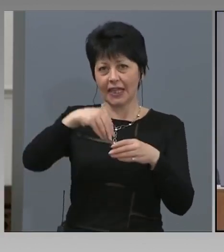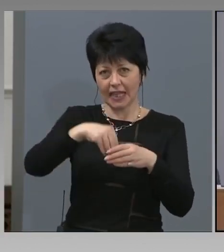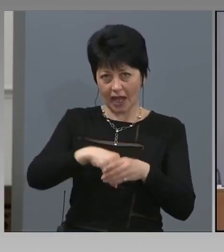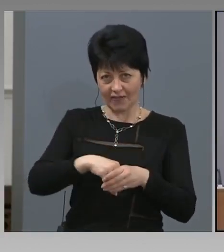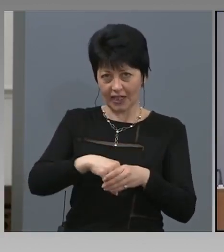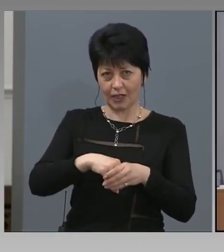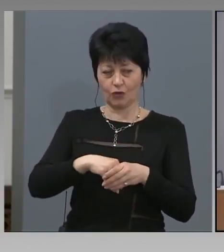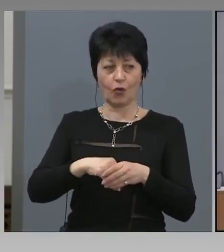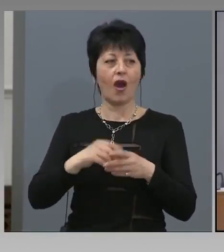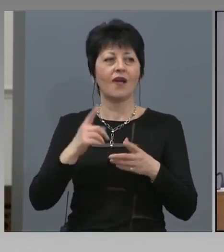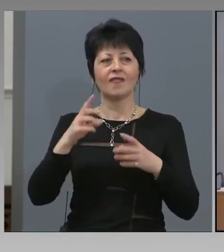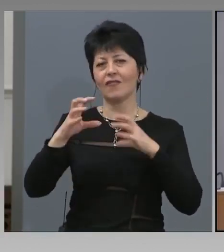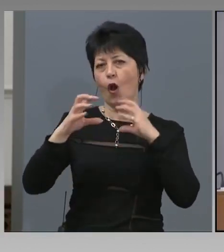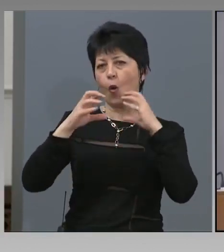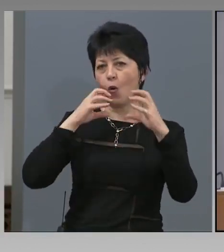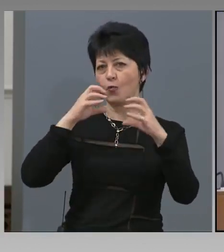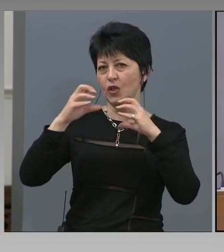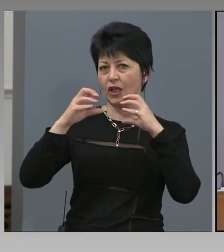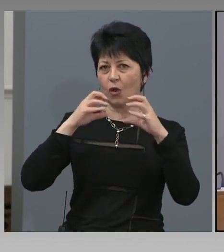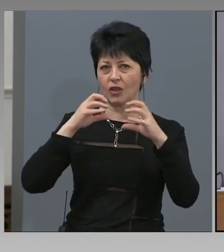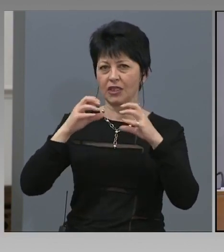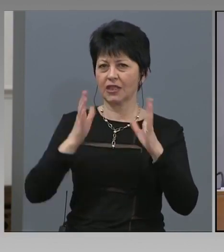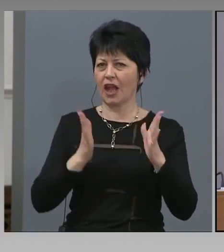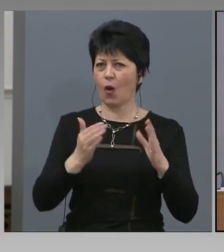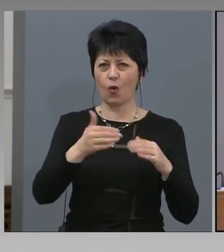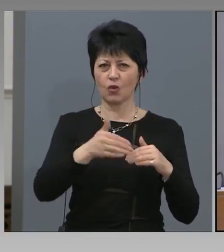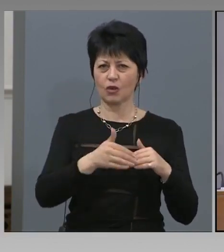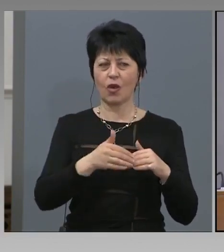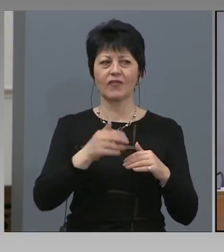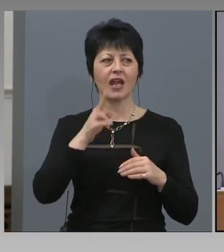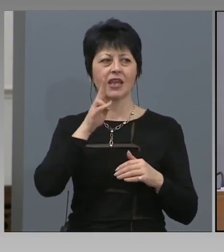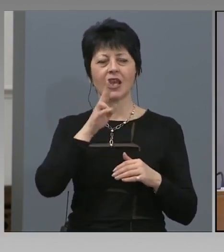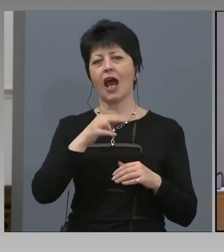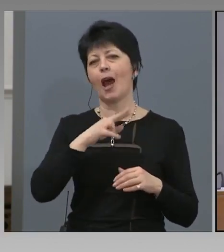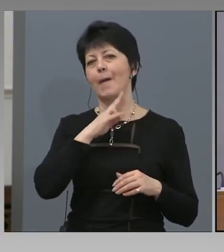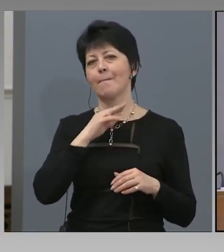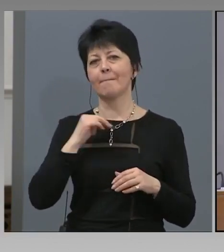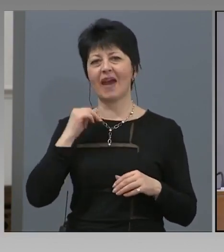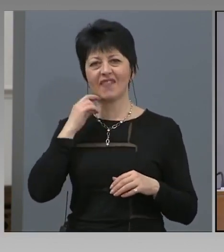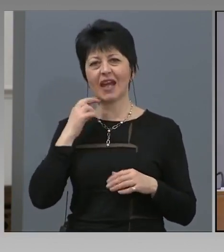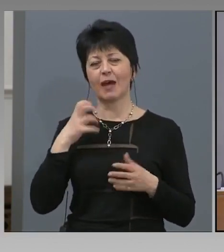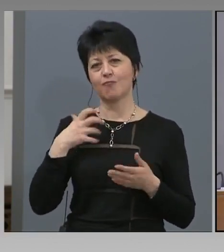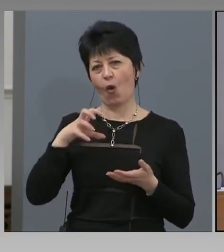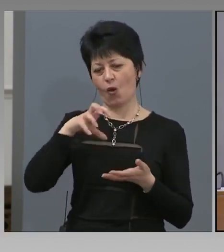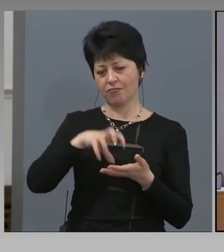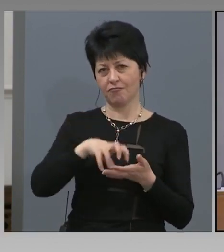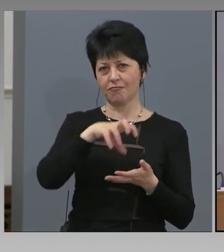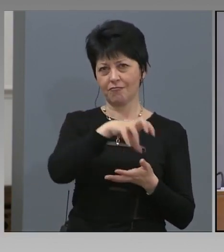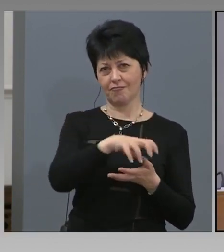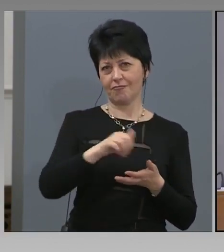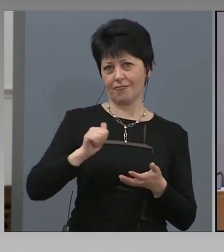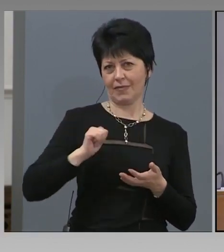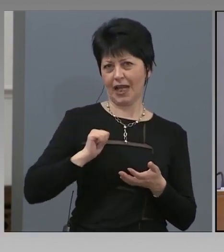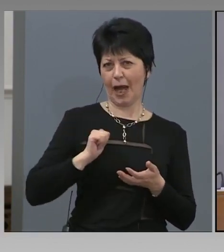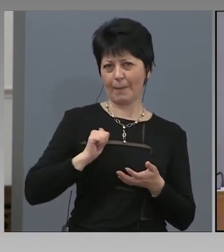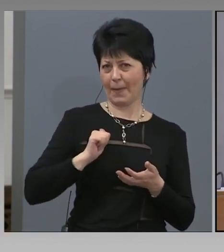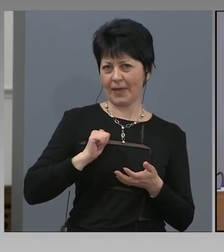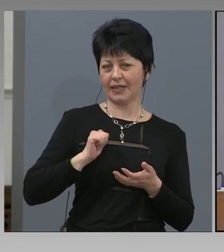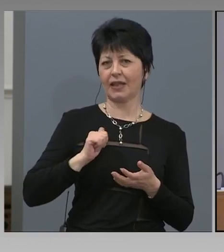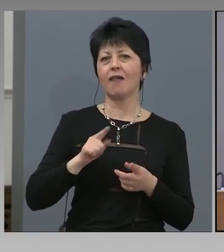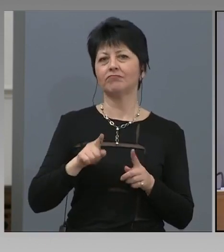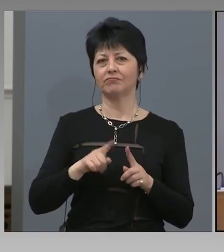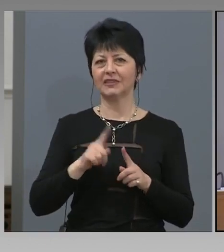комуникационните устройства на служителите от МВР, които са по КПП-тата и тя да замине така наречените декларации